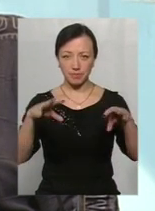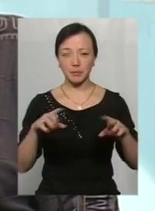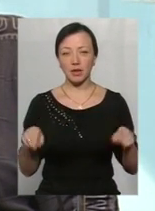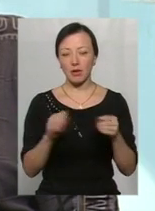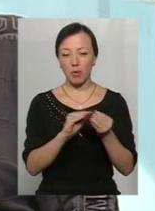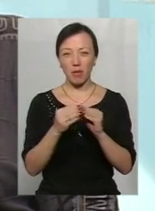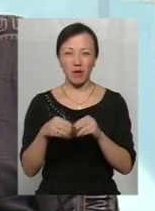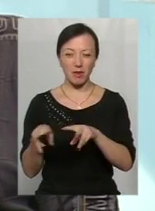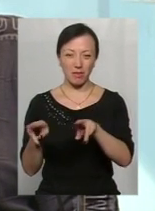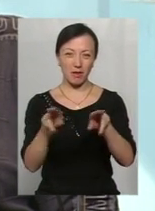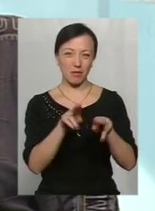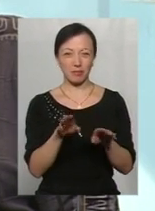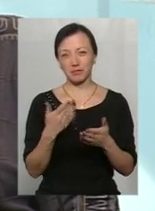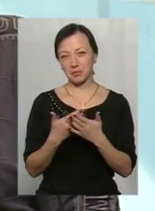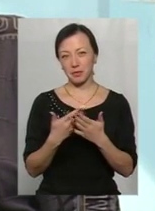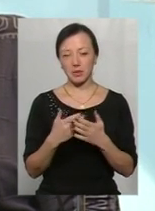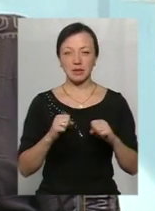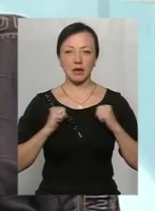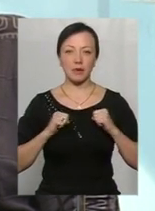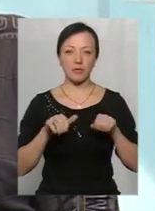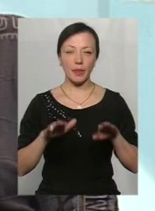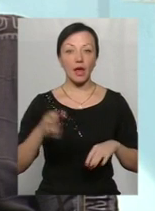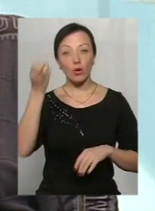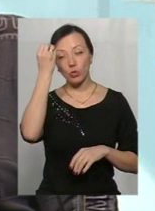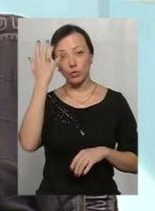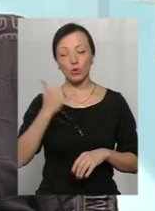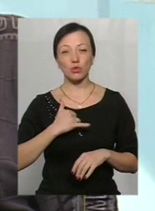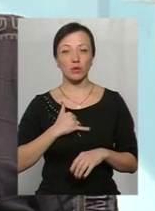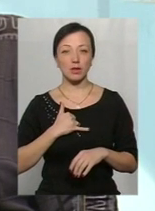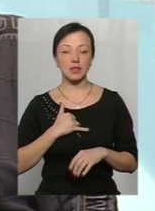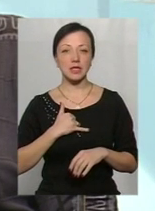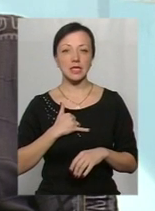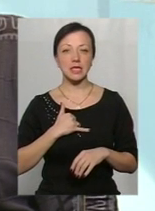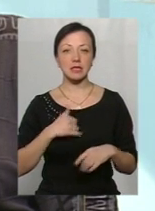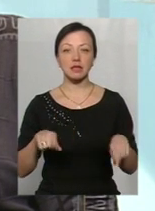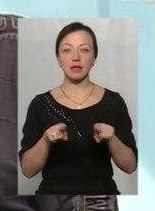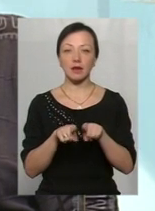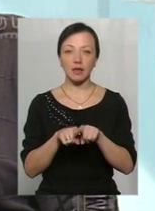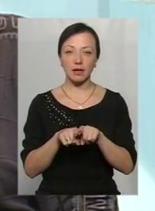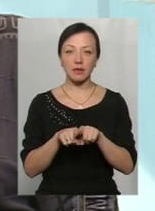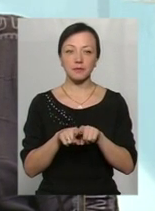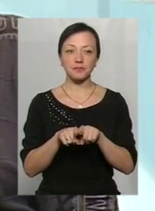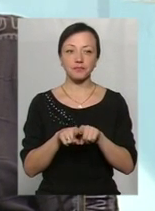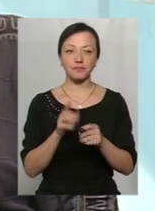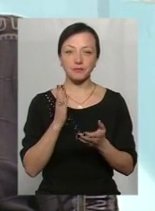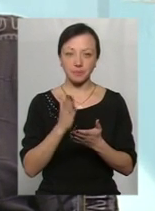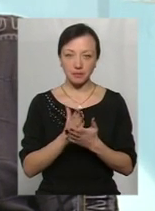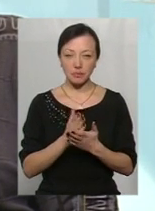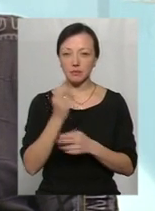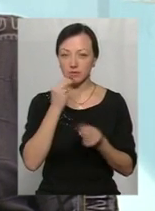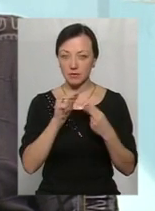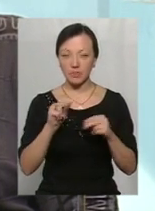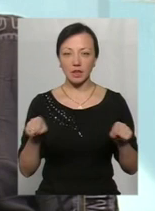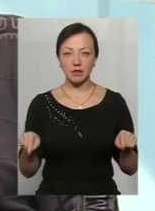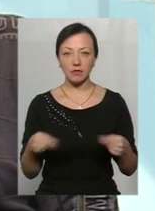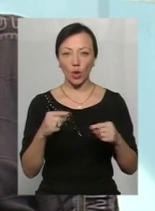приблизно, і ми стараємося їх вирішувати. В культурі у нас прорив такий, також є створений